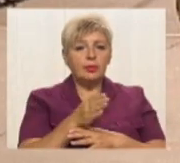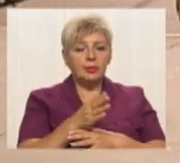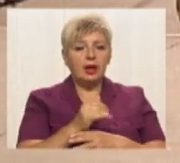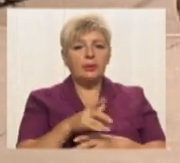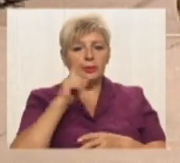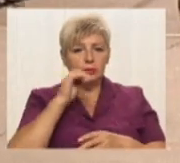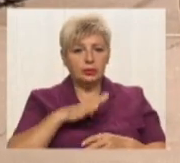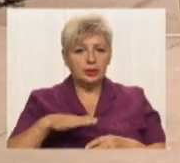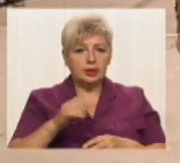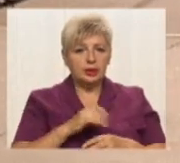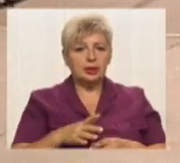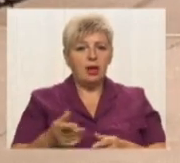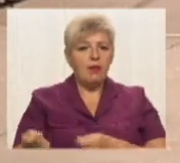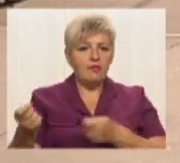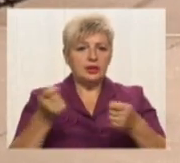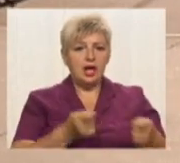струнку.